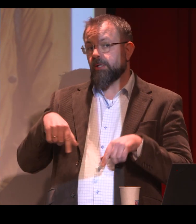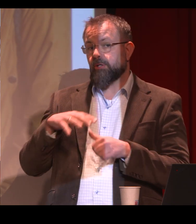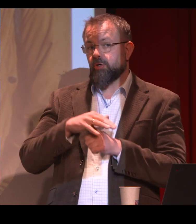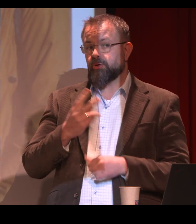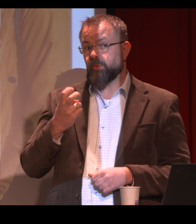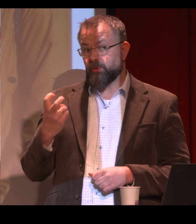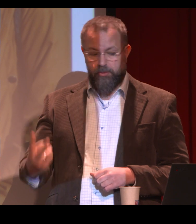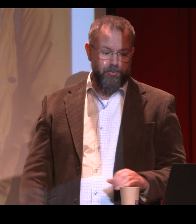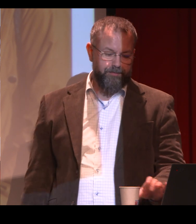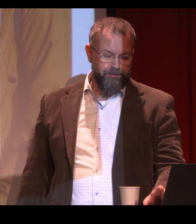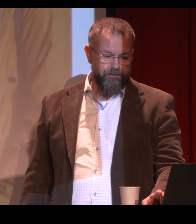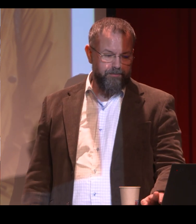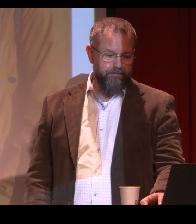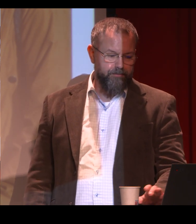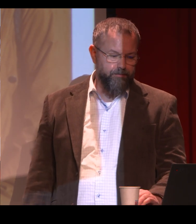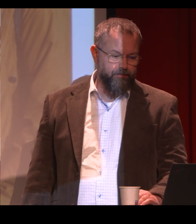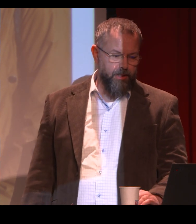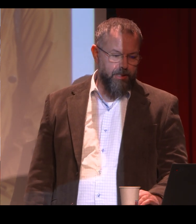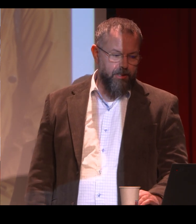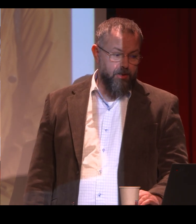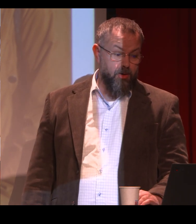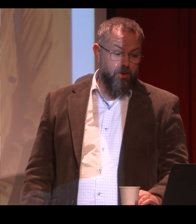Det ble startet høsten 2022.